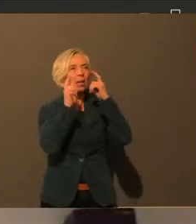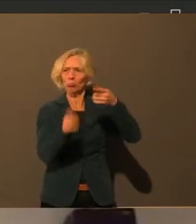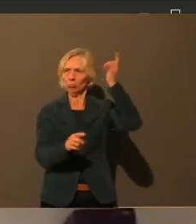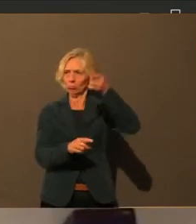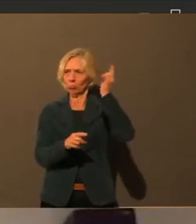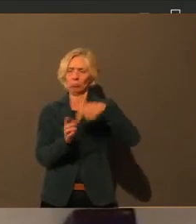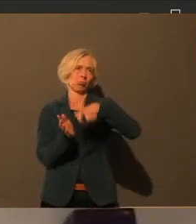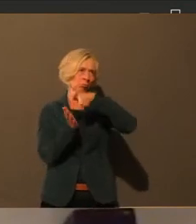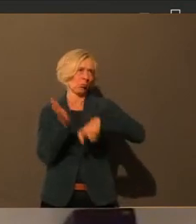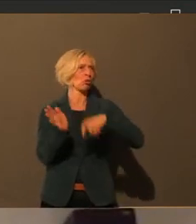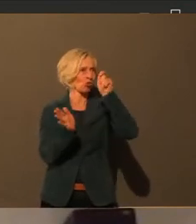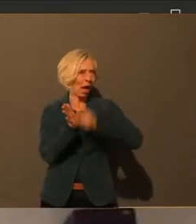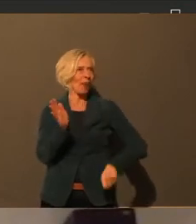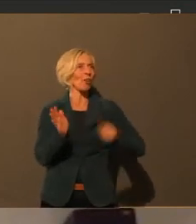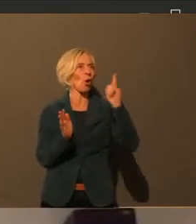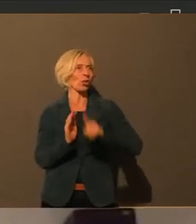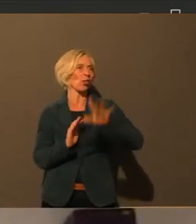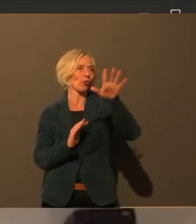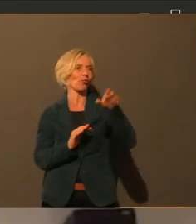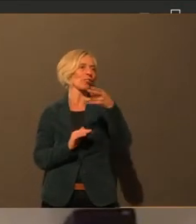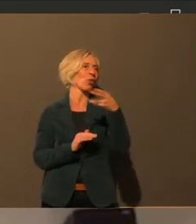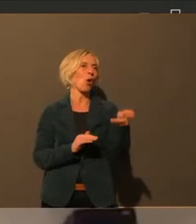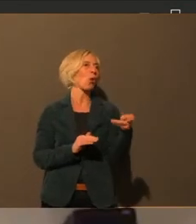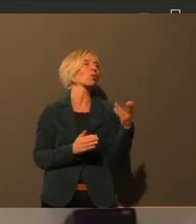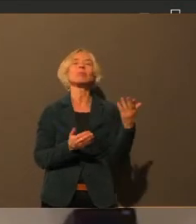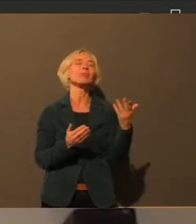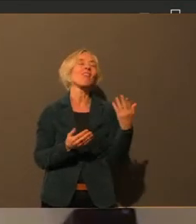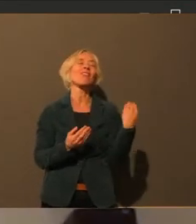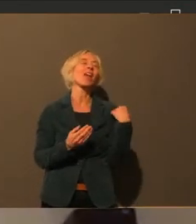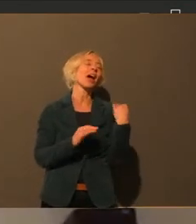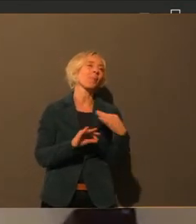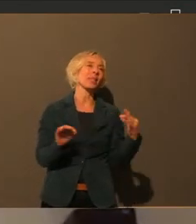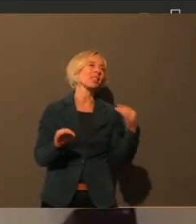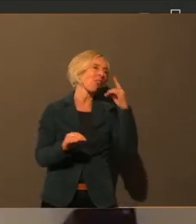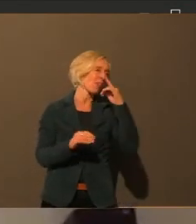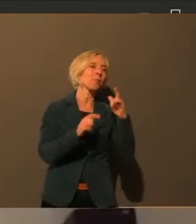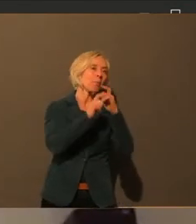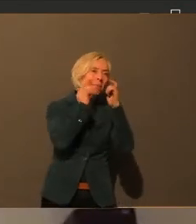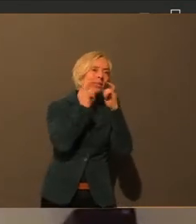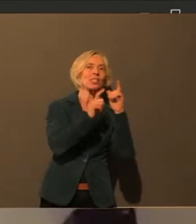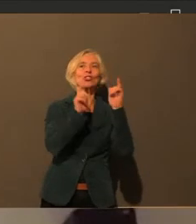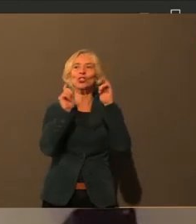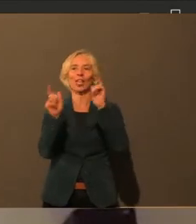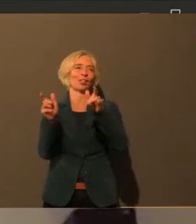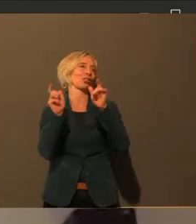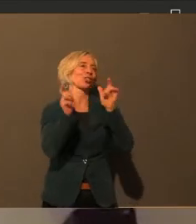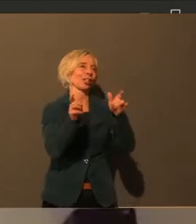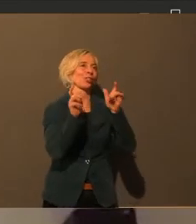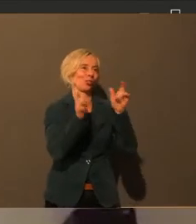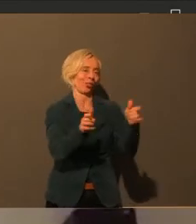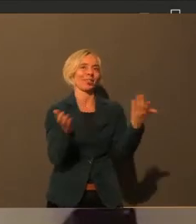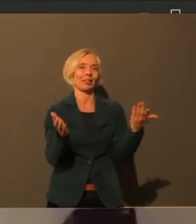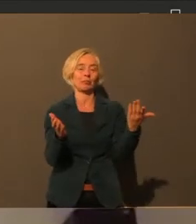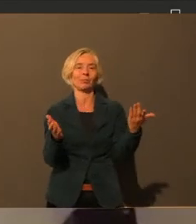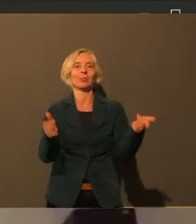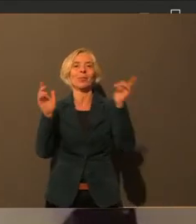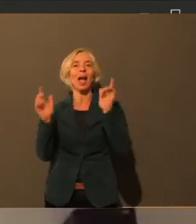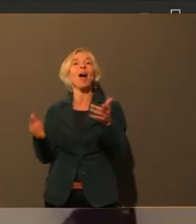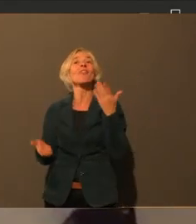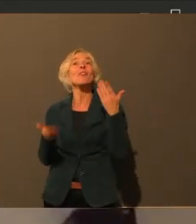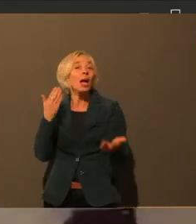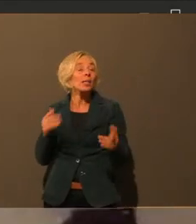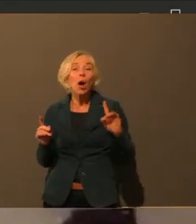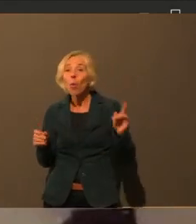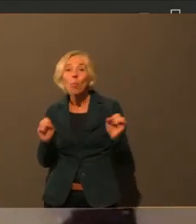Ordnungskräfte dann sagen, hier hast du eine, eventuell sogar noch eine zweite Maske. Es kann ja auch mal sein, dass mir beim, plötzlich geht die